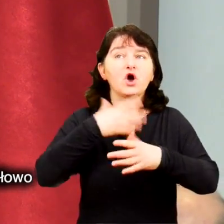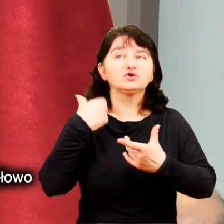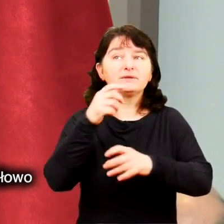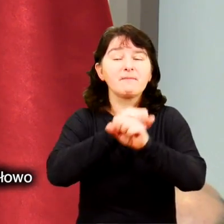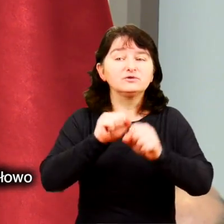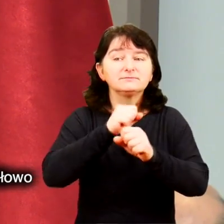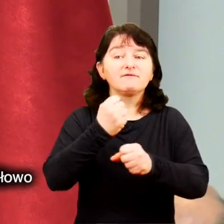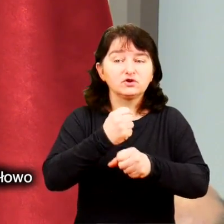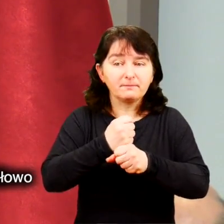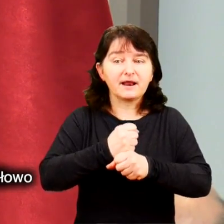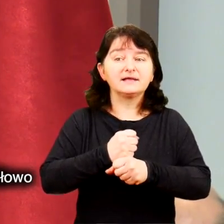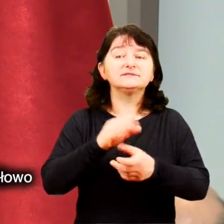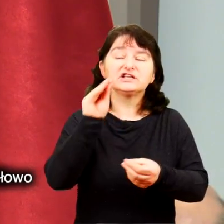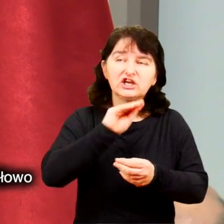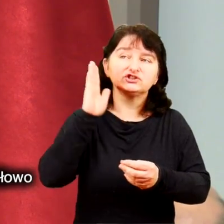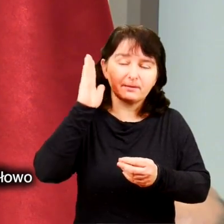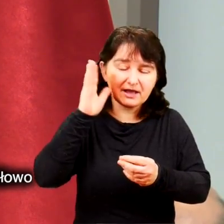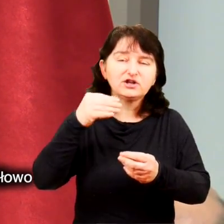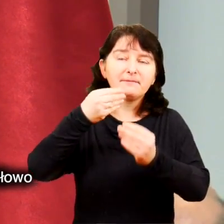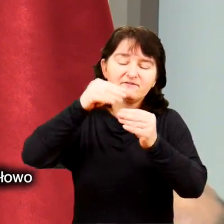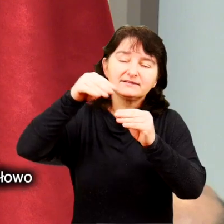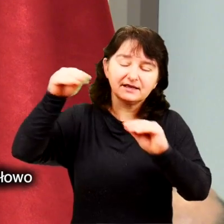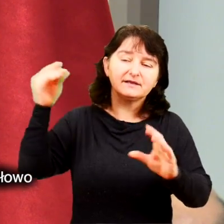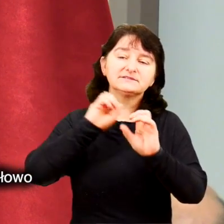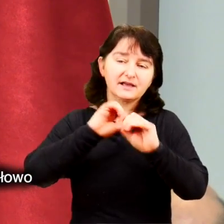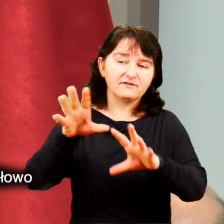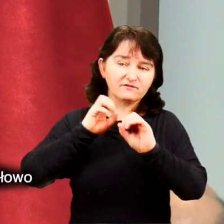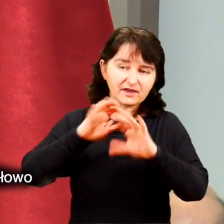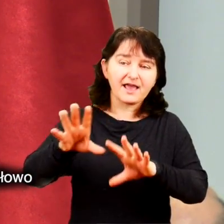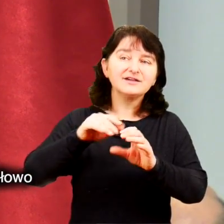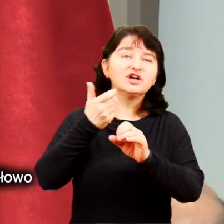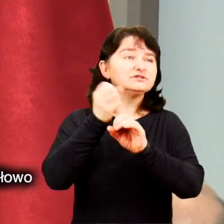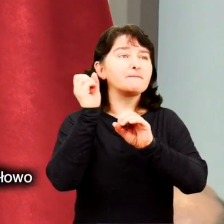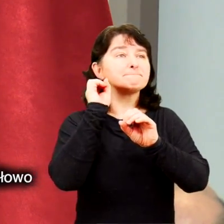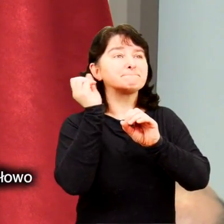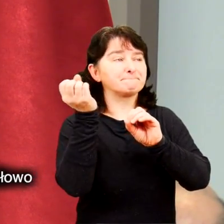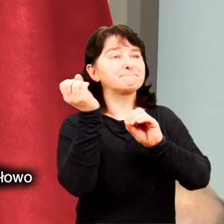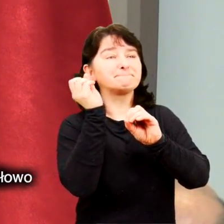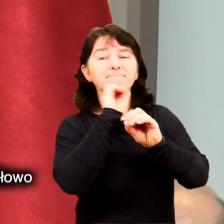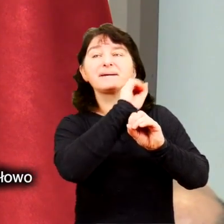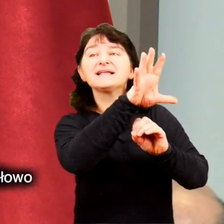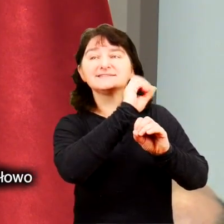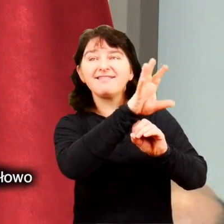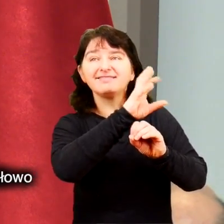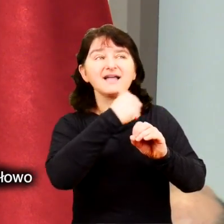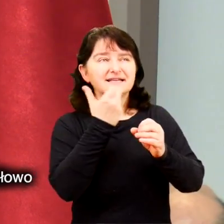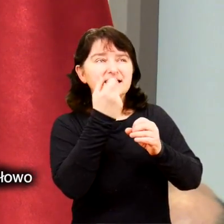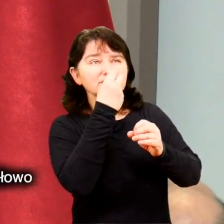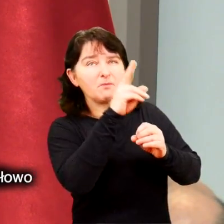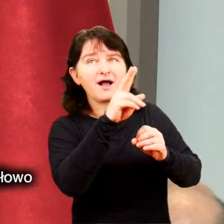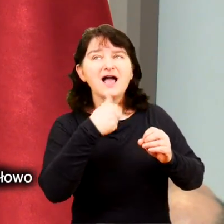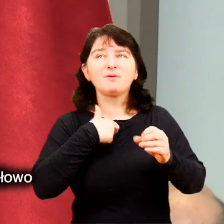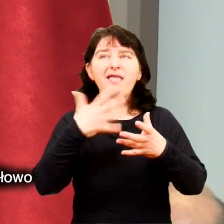osób niepełnosprawnych. O tym jeszcze będzie szerzej, bardziej szczegółowo w prezentacji, która będzie za